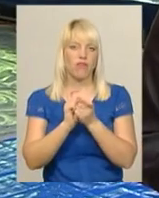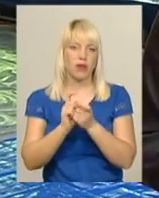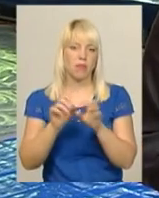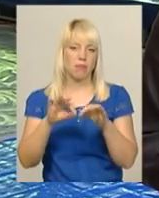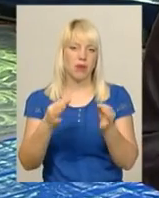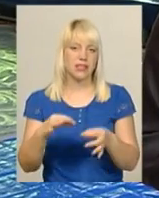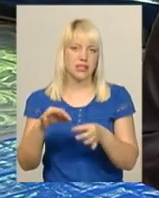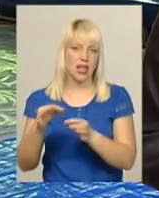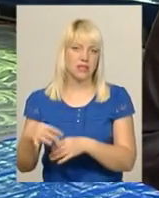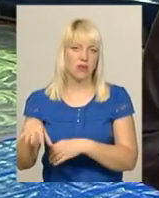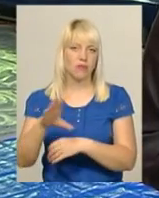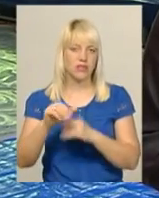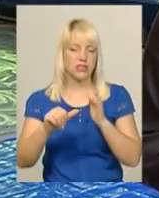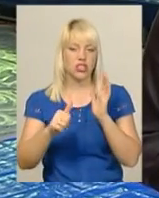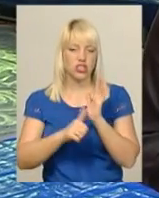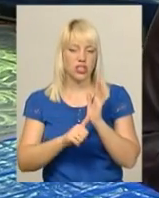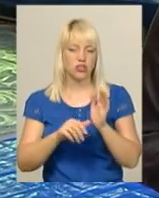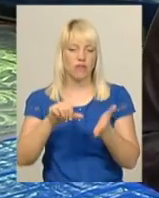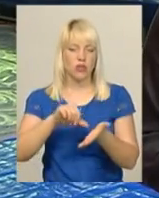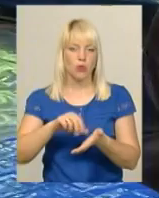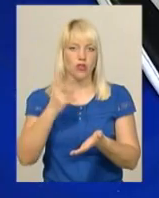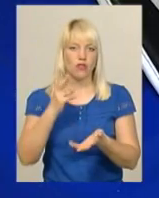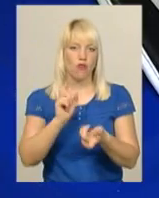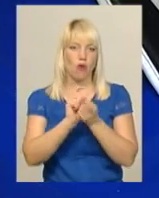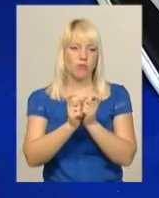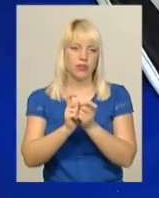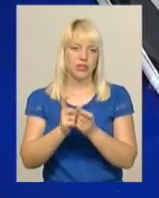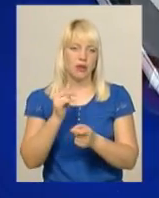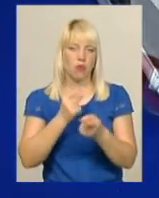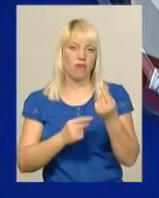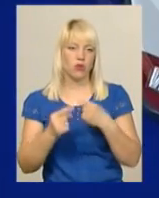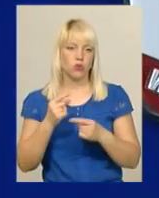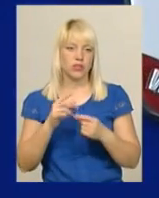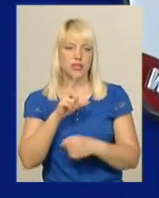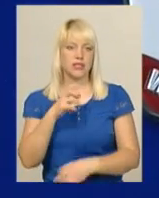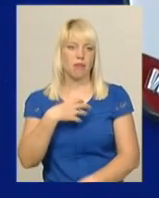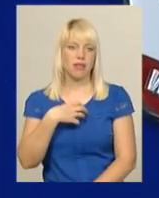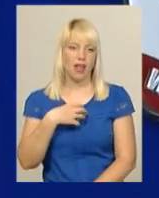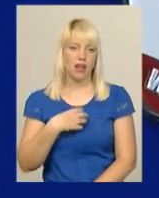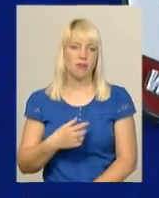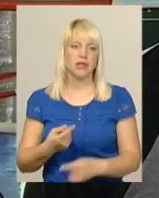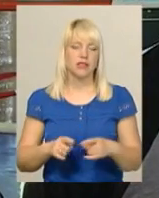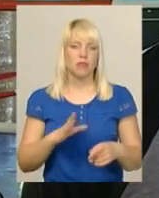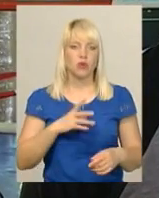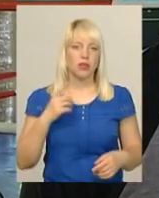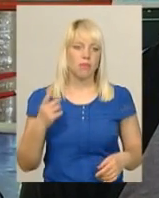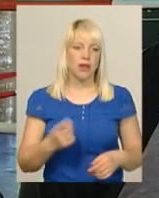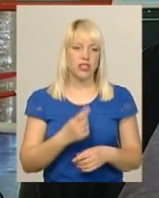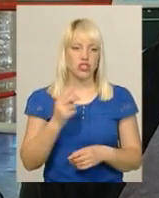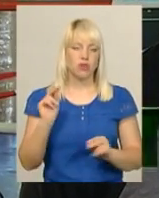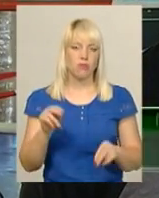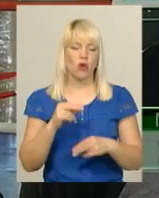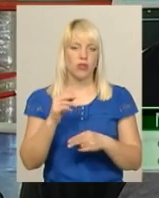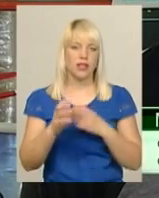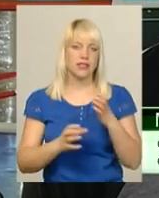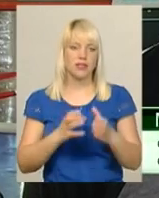Усі шестеро виступали в розділі двобій і повернулися з медалями. Це був мій перший чемпіонат світу. Я